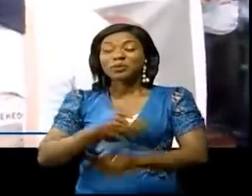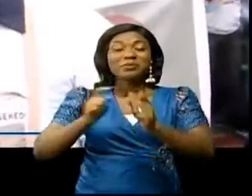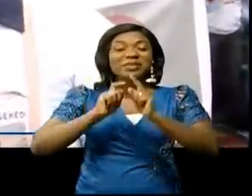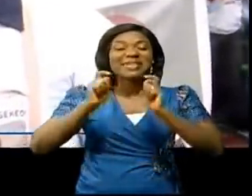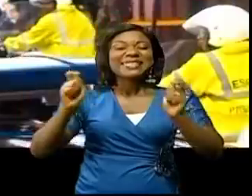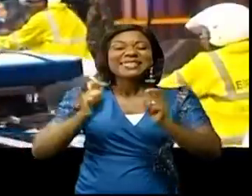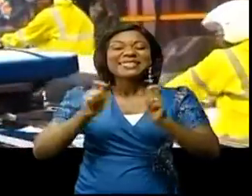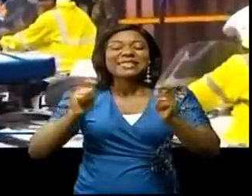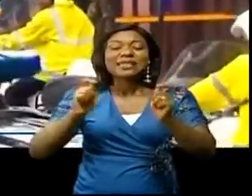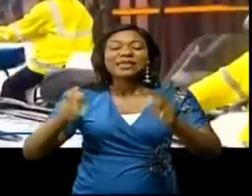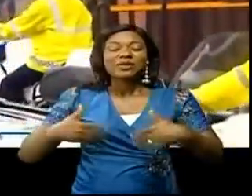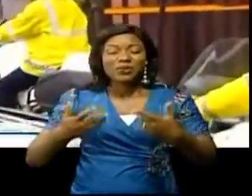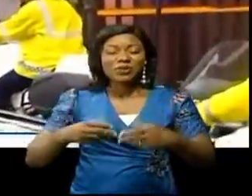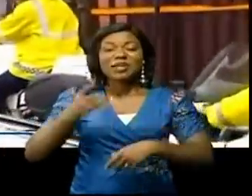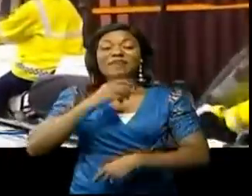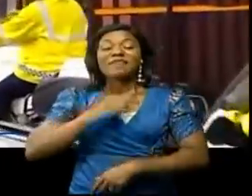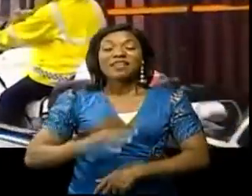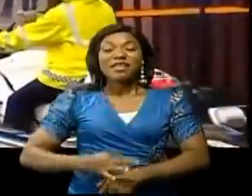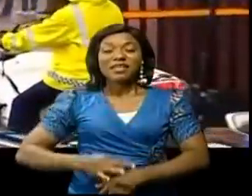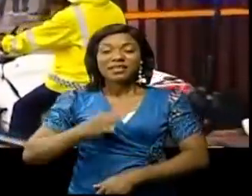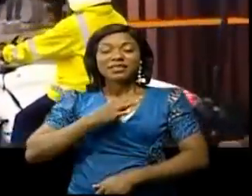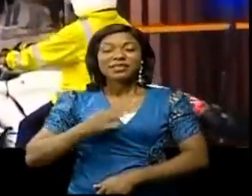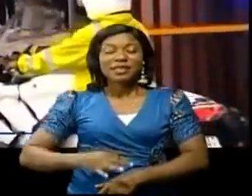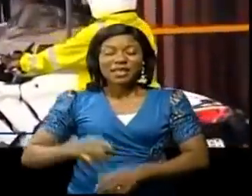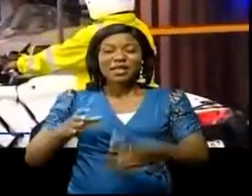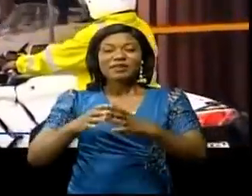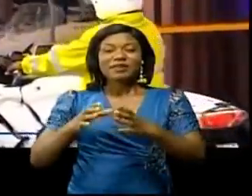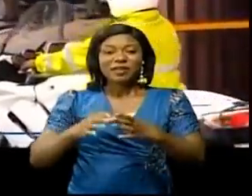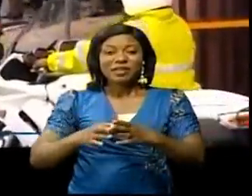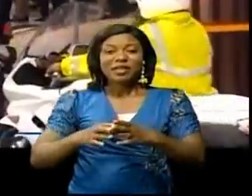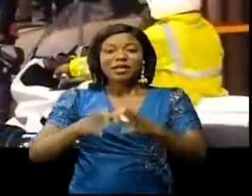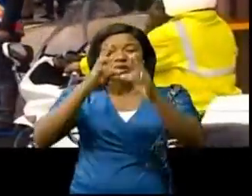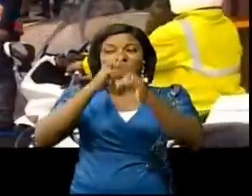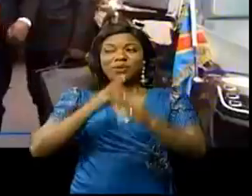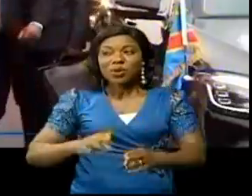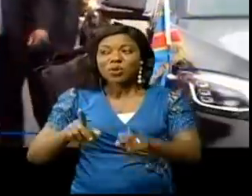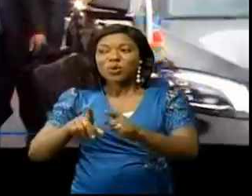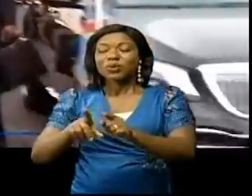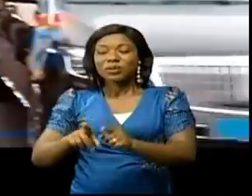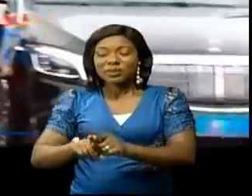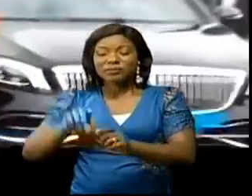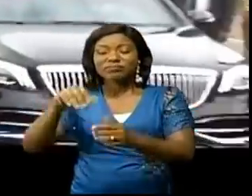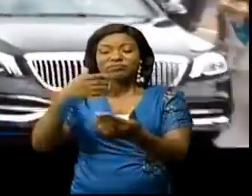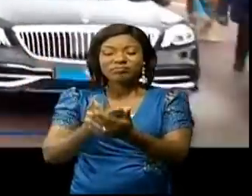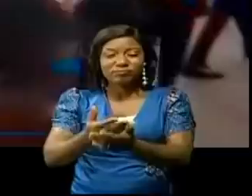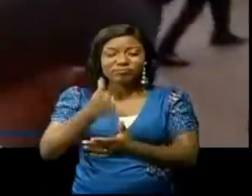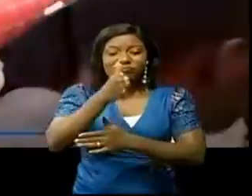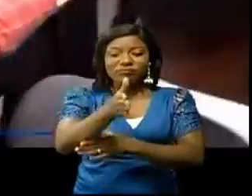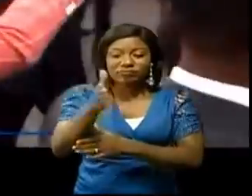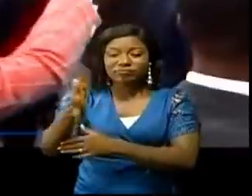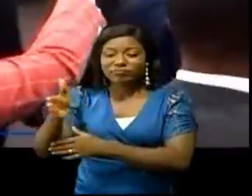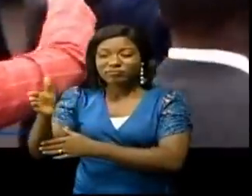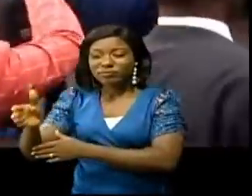président de République. Félix Antoine Tissékédi, avec une minerve au cou, est descendu pour saluer la population.